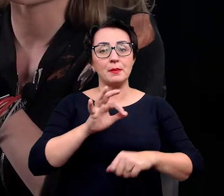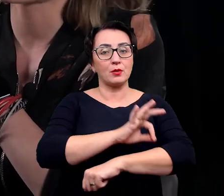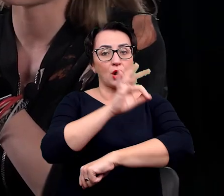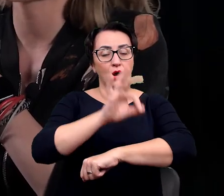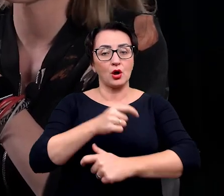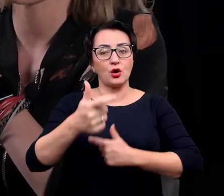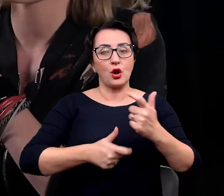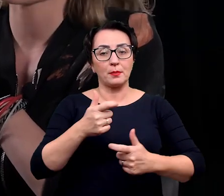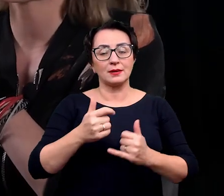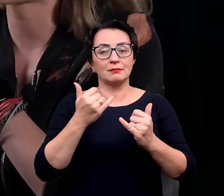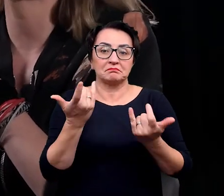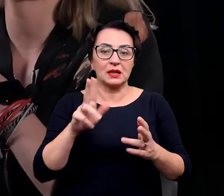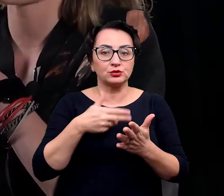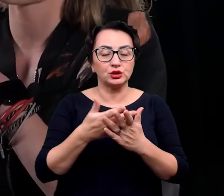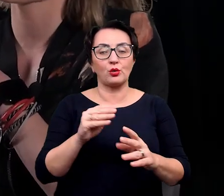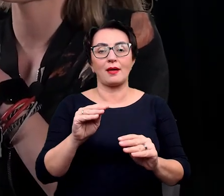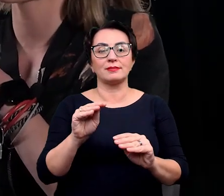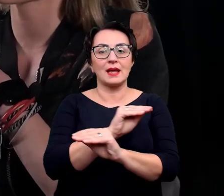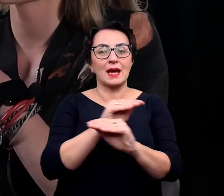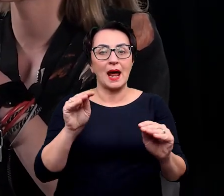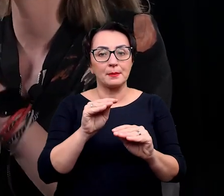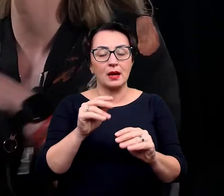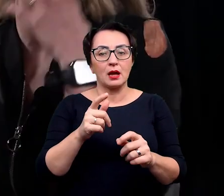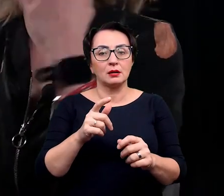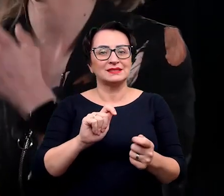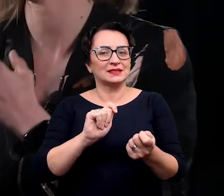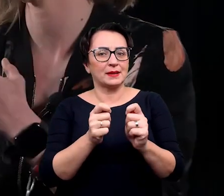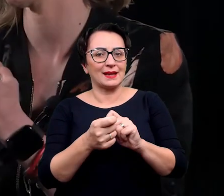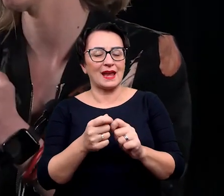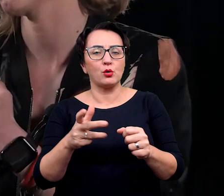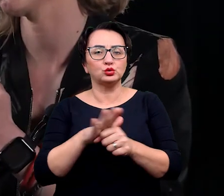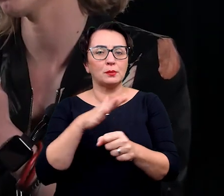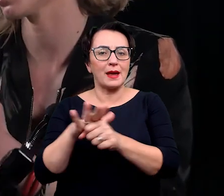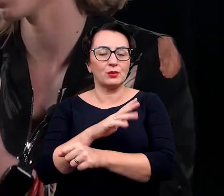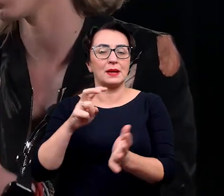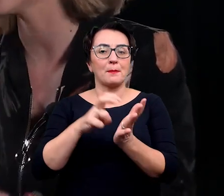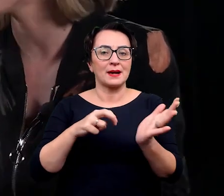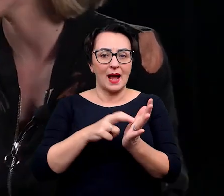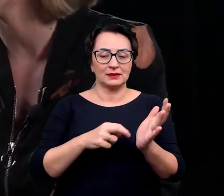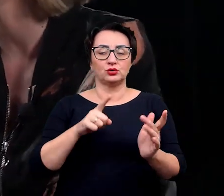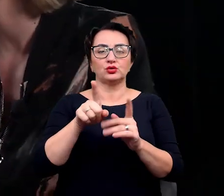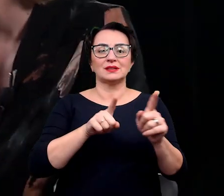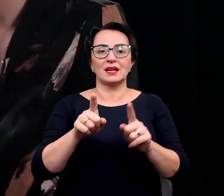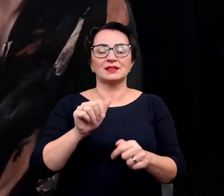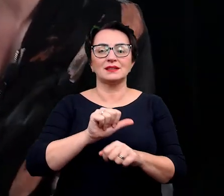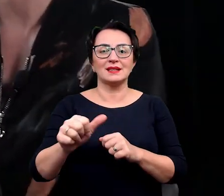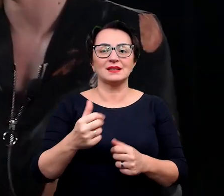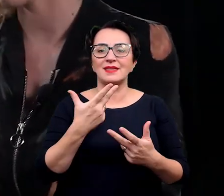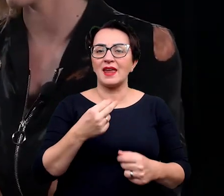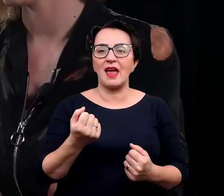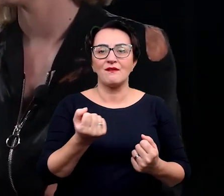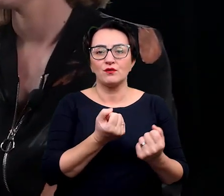no to daleko, to już idziemy, terapię na przykład, która kompensuje te braki w postaci niefunkcjonalnych ciał